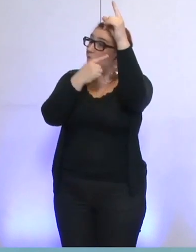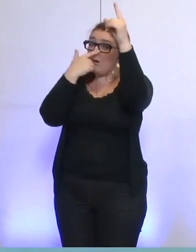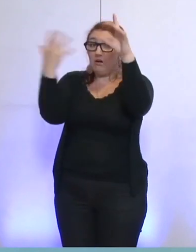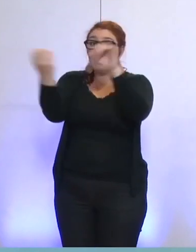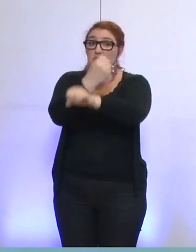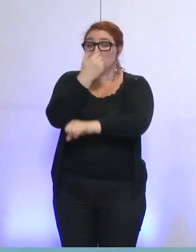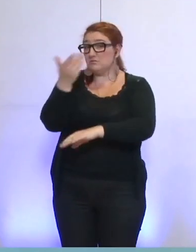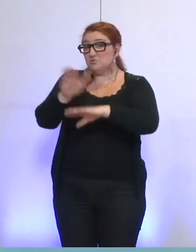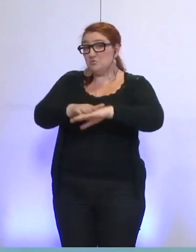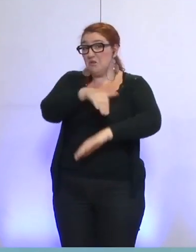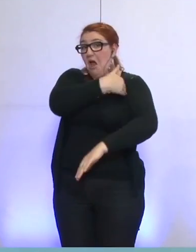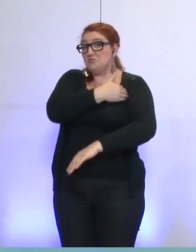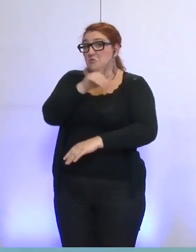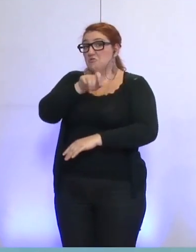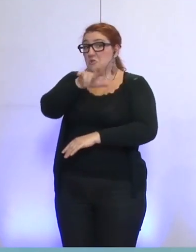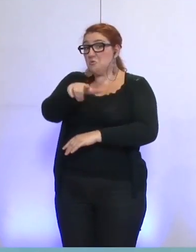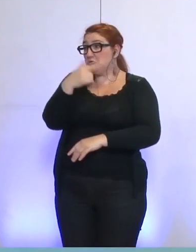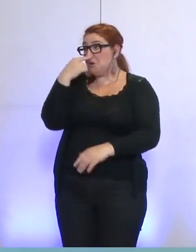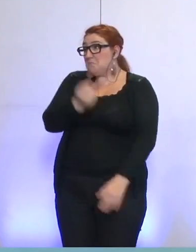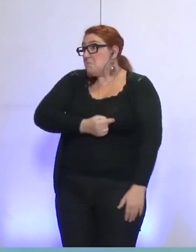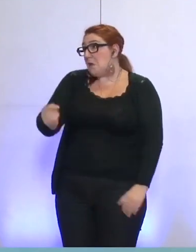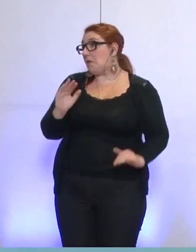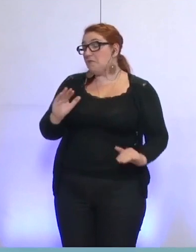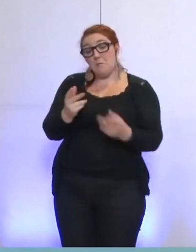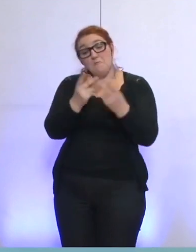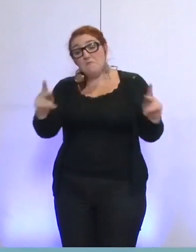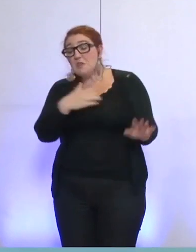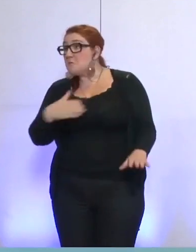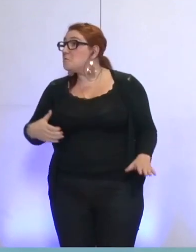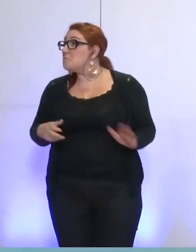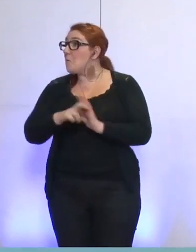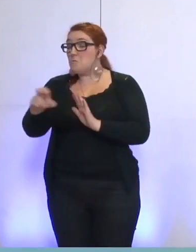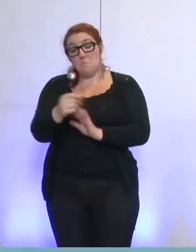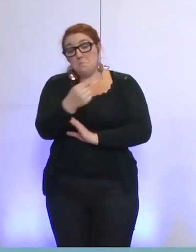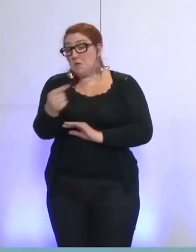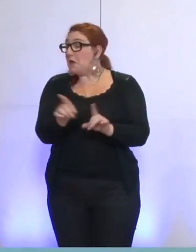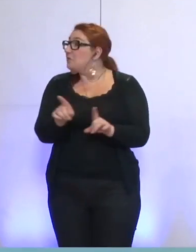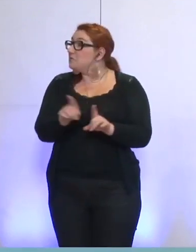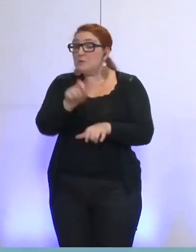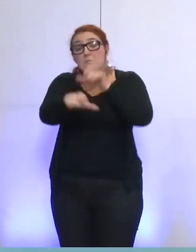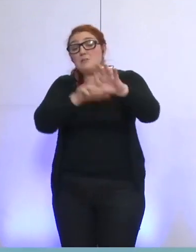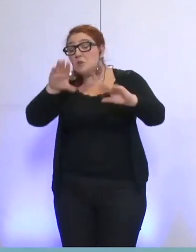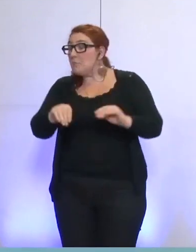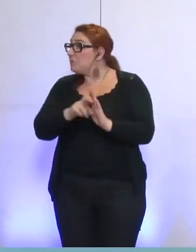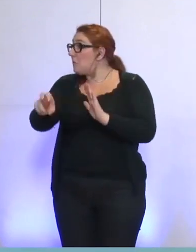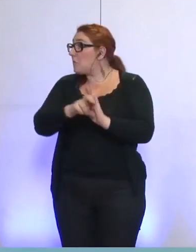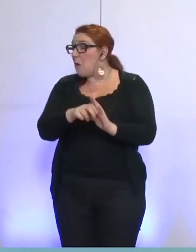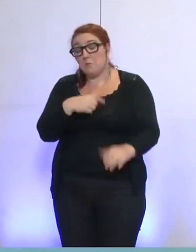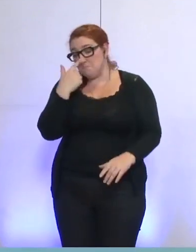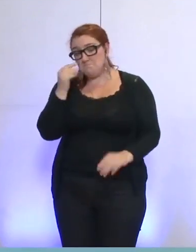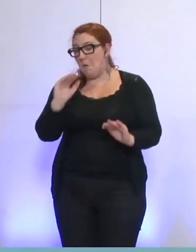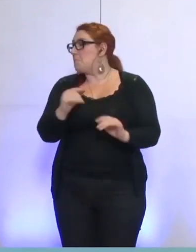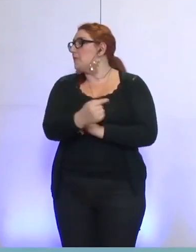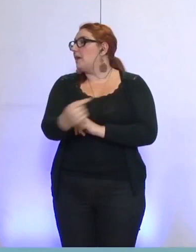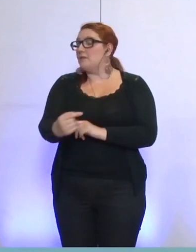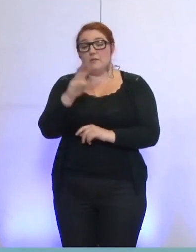les salariés de GEG, pour les grenoblois et pour la ville de Grenoble ? Nous savons que l'instruction de ce recours s'est terminée et que la ville de Grenoble ne